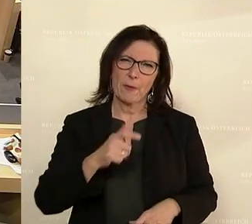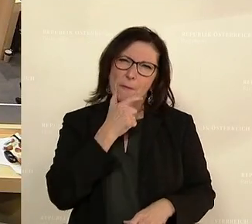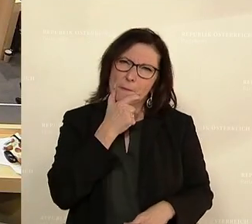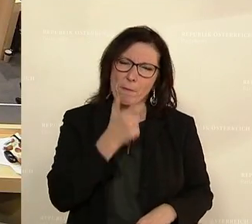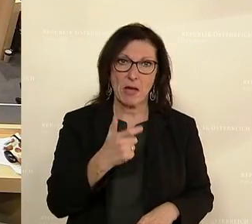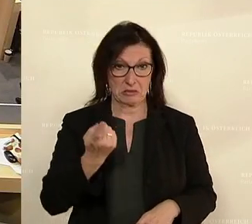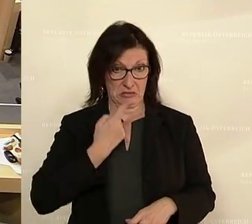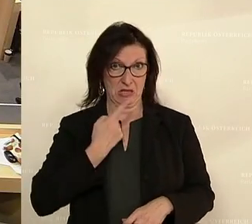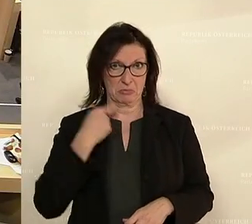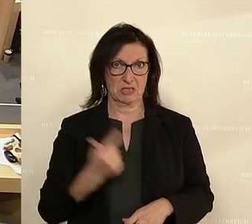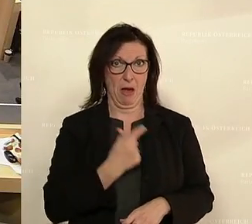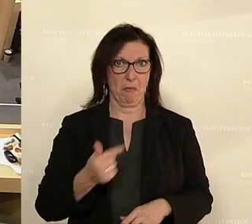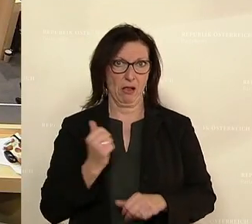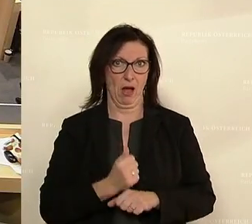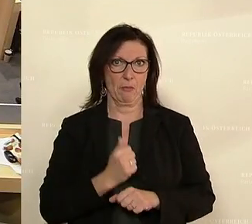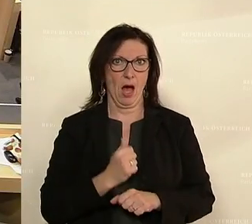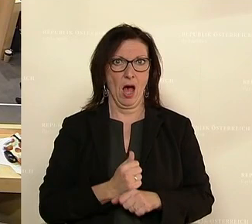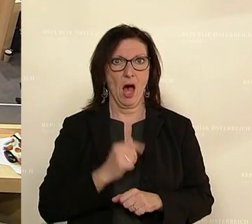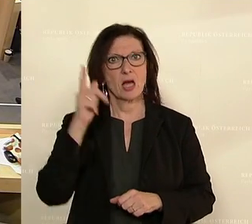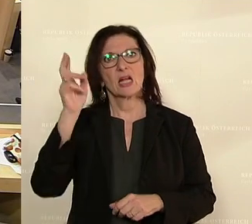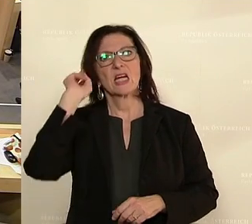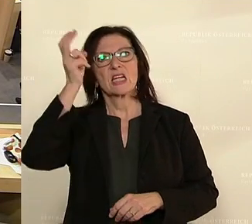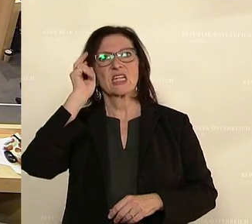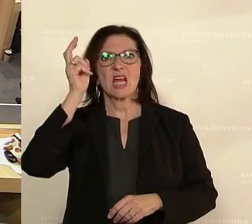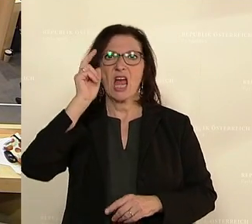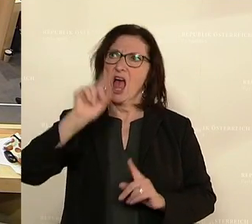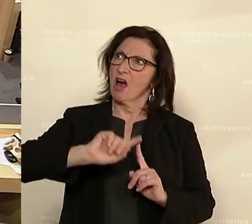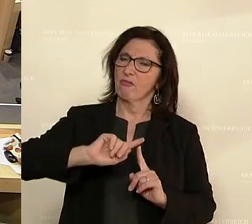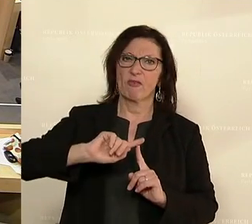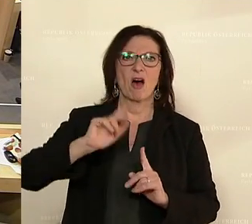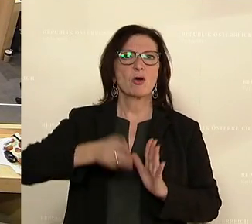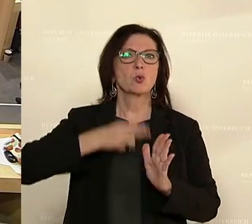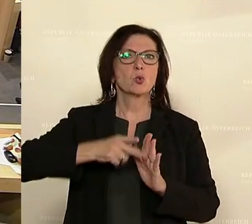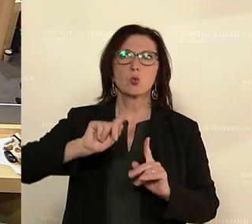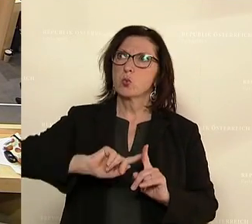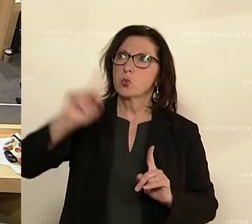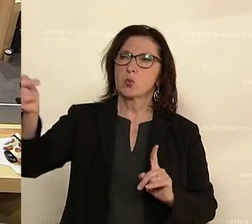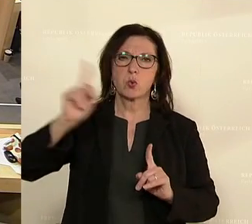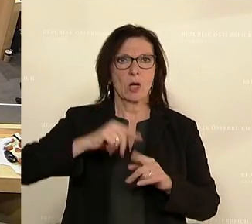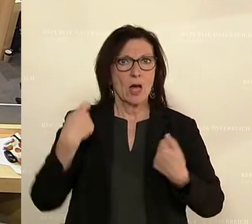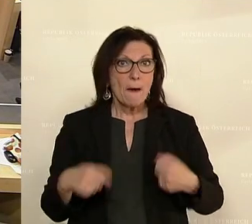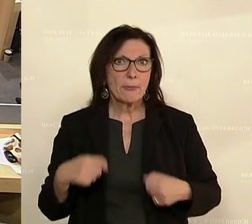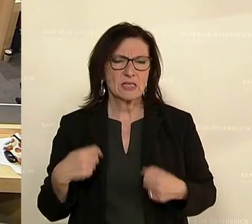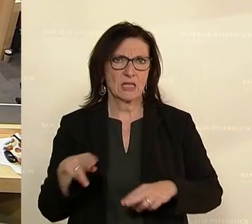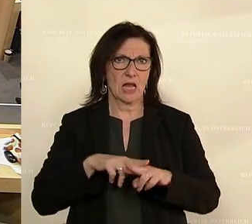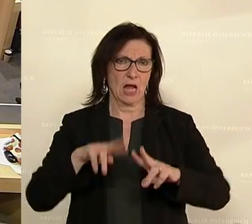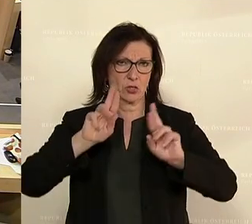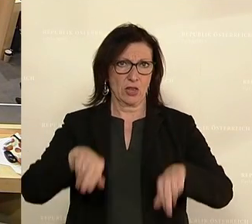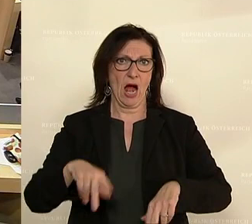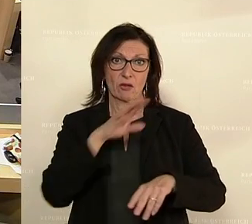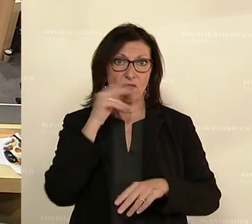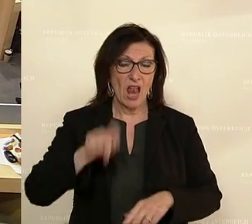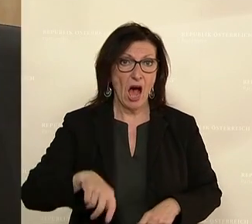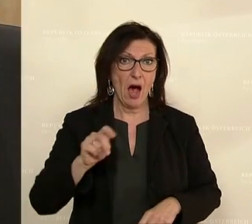den selber ja zweimal gemacht, mit dem Zug die zwölf Stunden nach Kiew zu fahren. Dass der Präsident des Nationalrates und viele Abgeordnete so engagiert sind außenpolitisch.